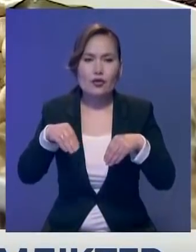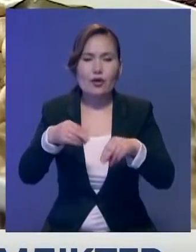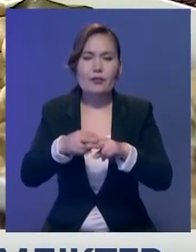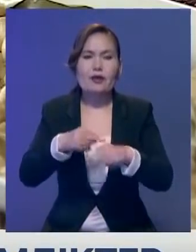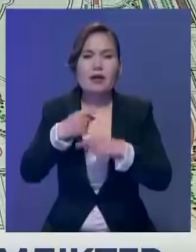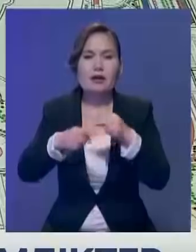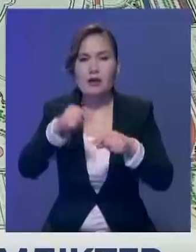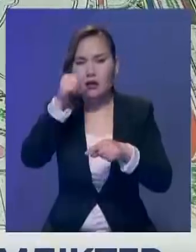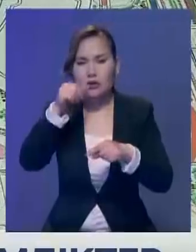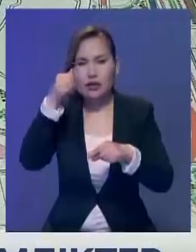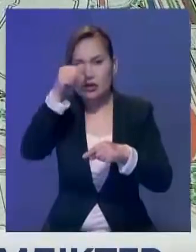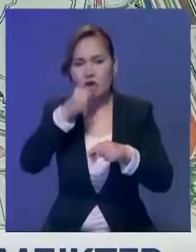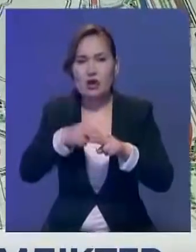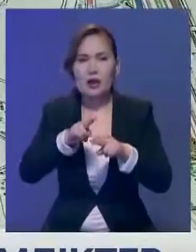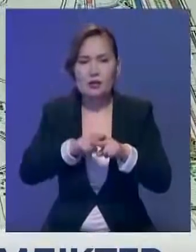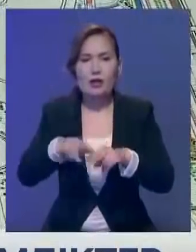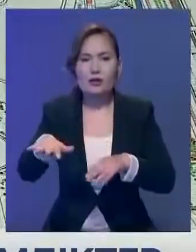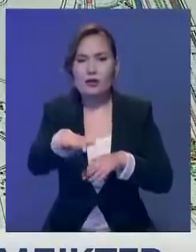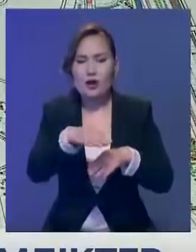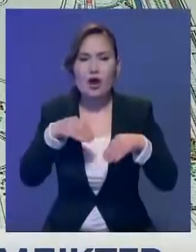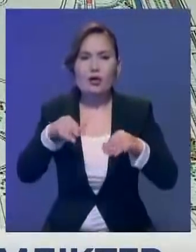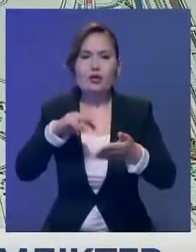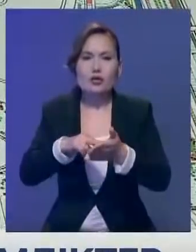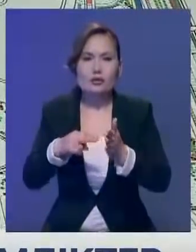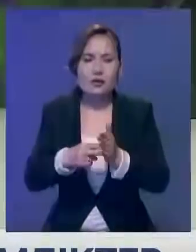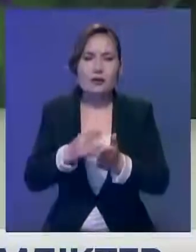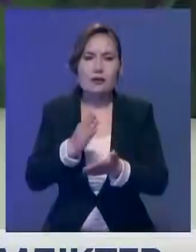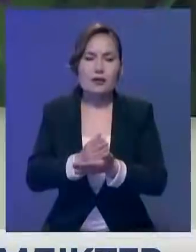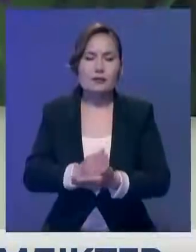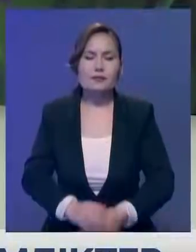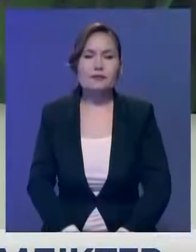ботаникалық сайбақтың төртінші ареалына отырғызу жаспарланған.